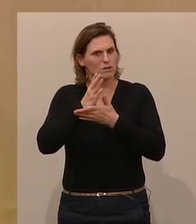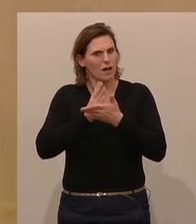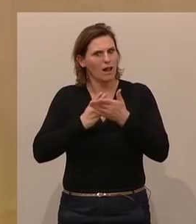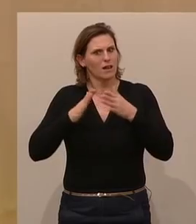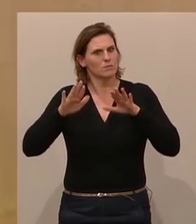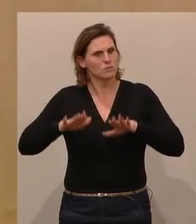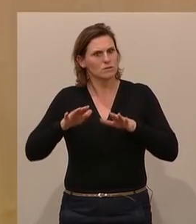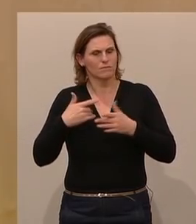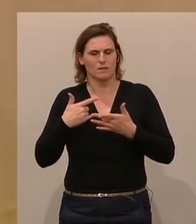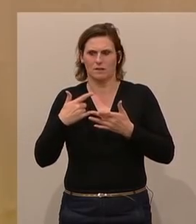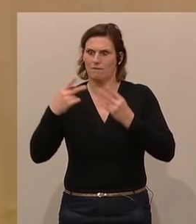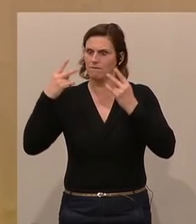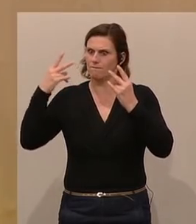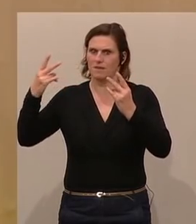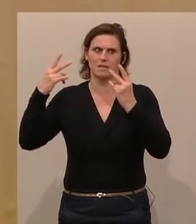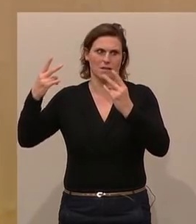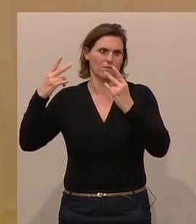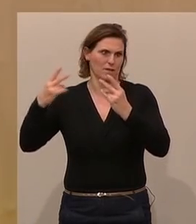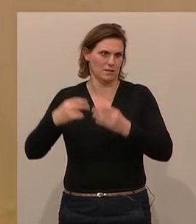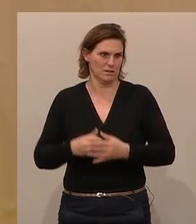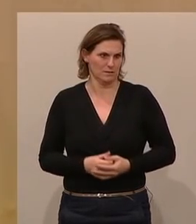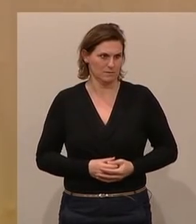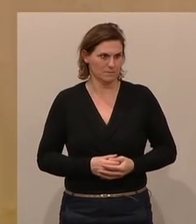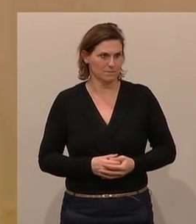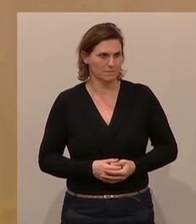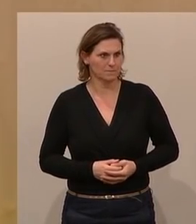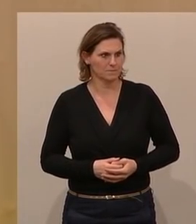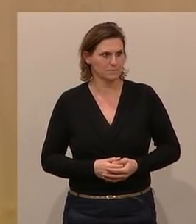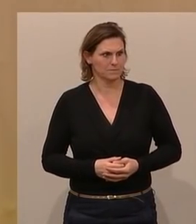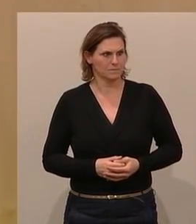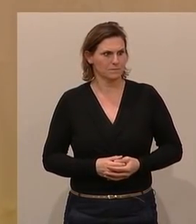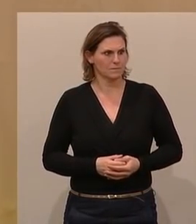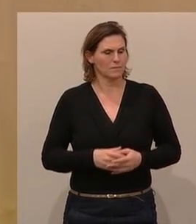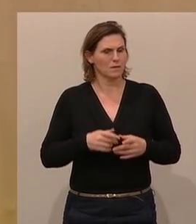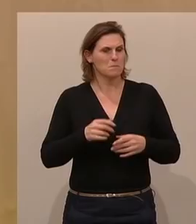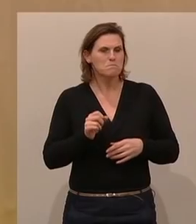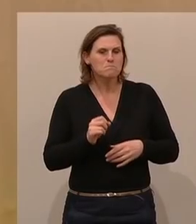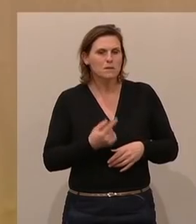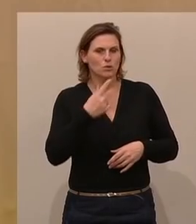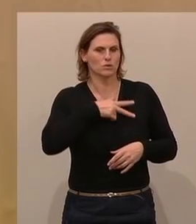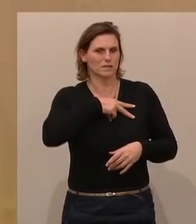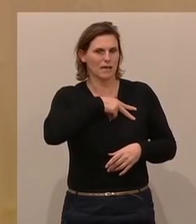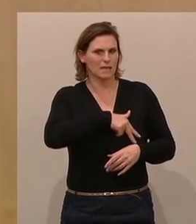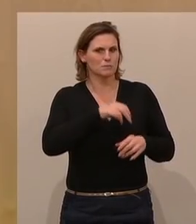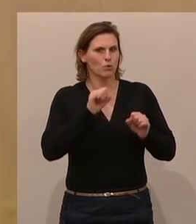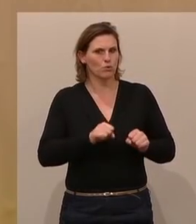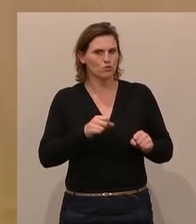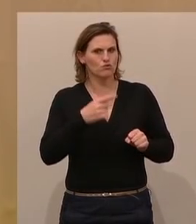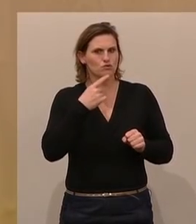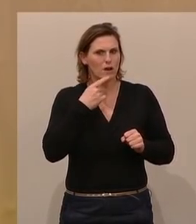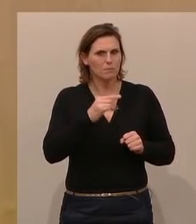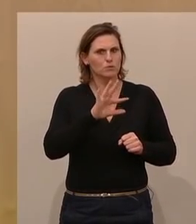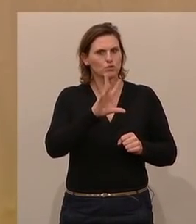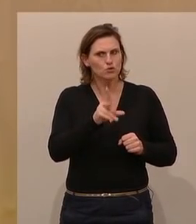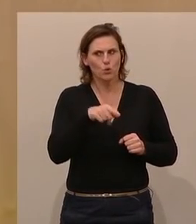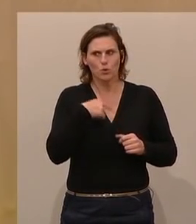alle unsere Regeln gestellt. Das heißt, gerade die SPÖ sagt hier das eine, es ist schön, dass